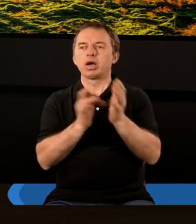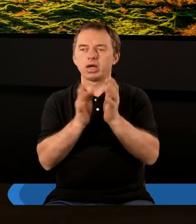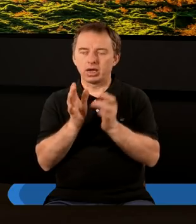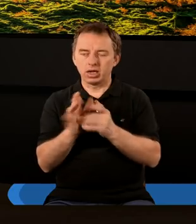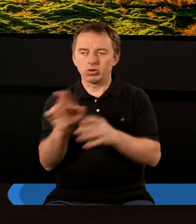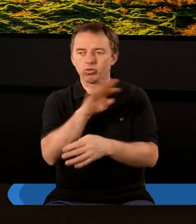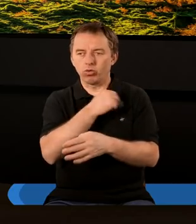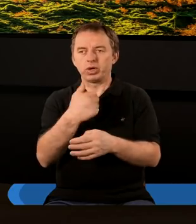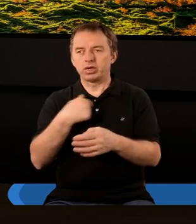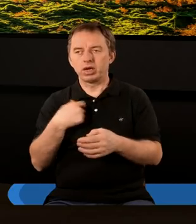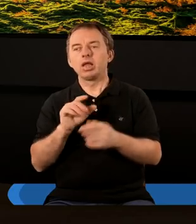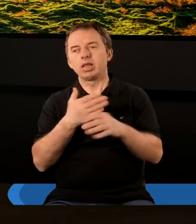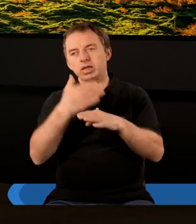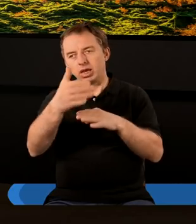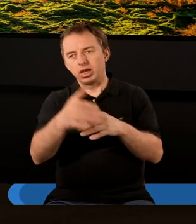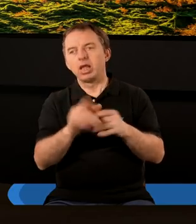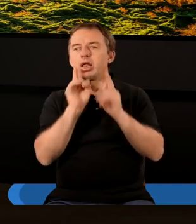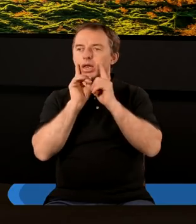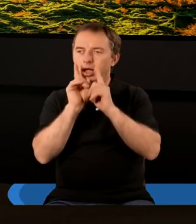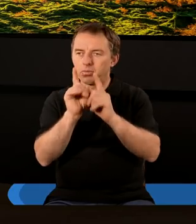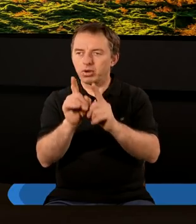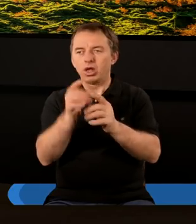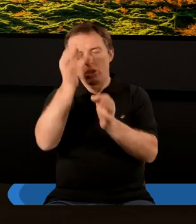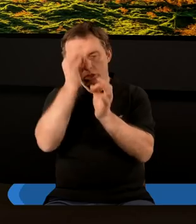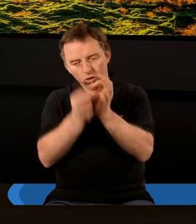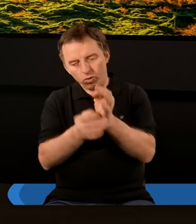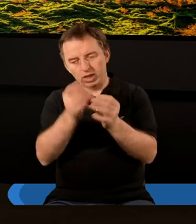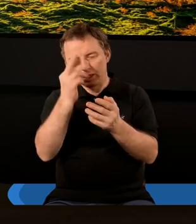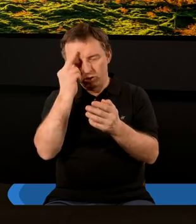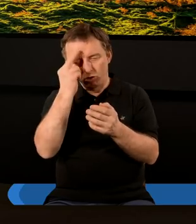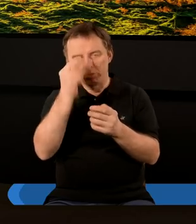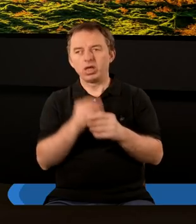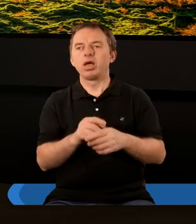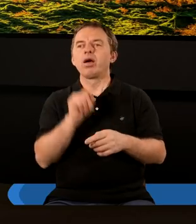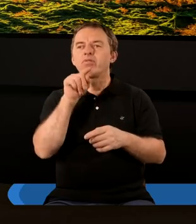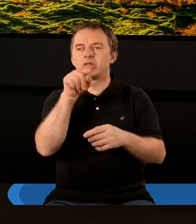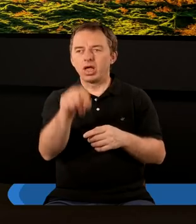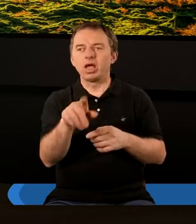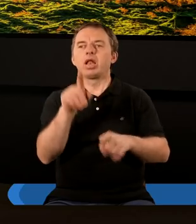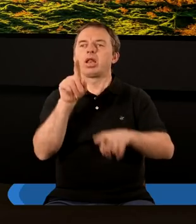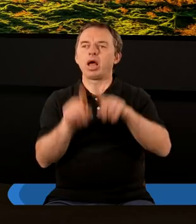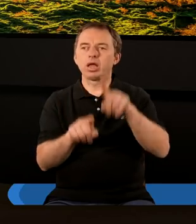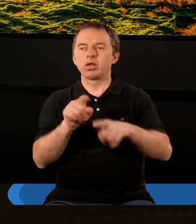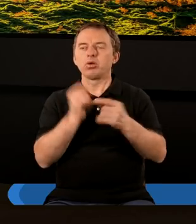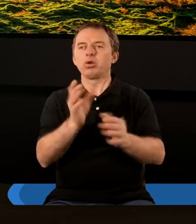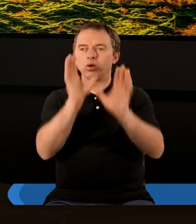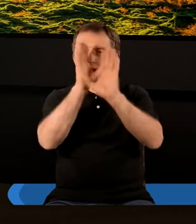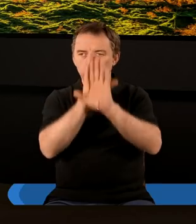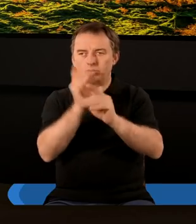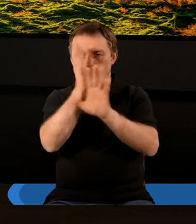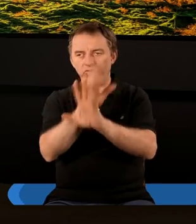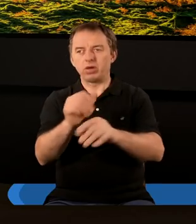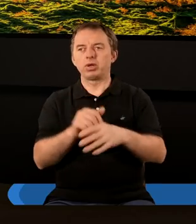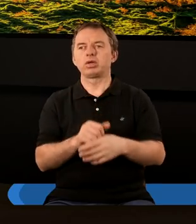Chrystus umarł za nas i tak dalej, ale kiedy naprawdę dogłębnie zrozumiemy, dopiero wtedy naturalnie będziemy Go czcić i